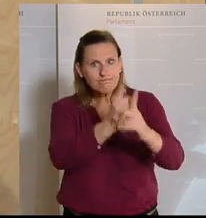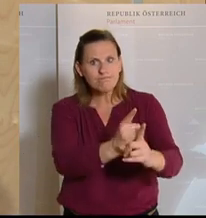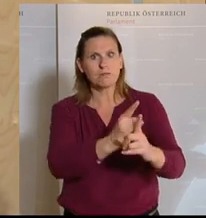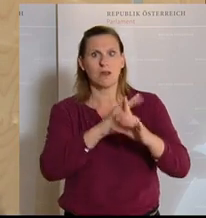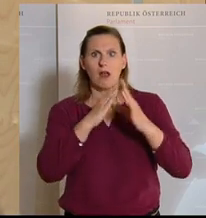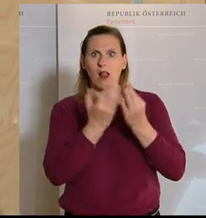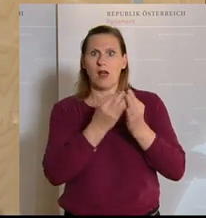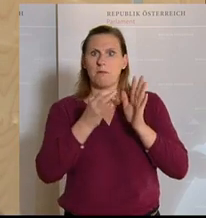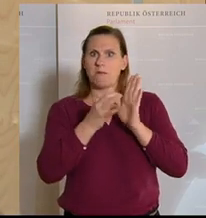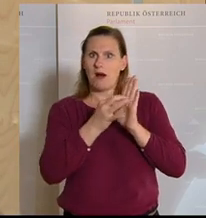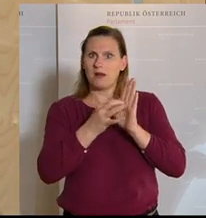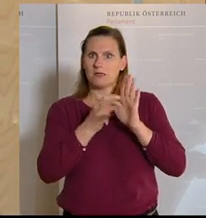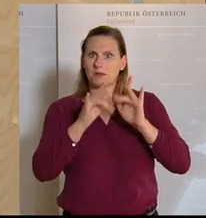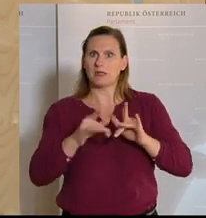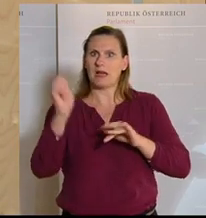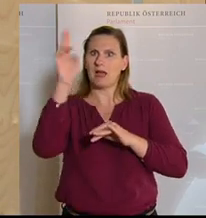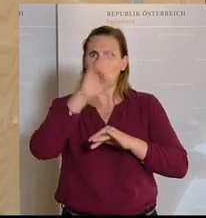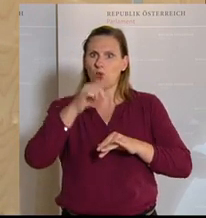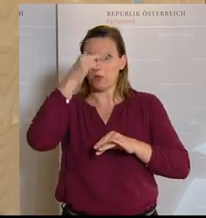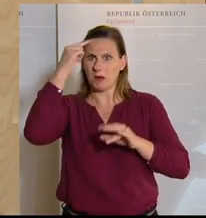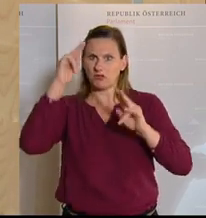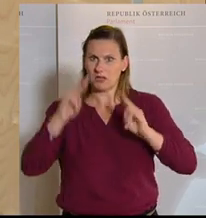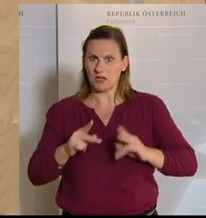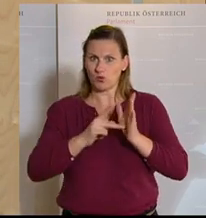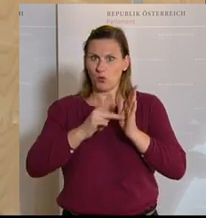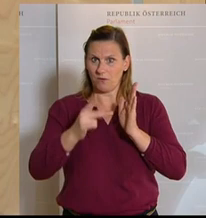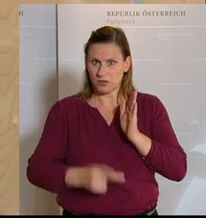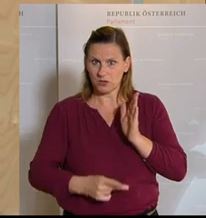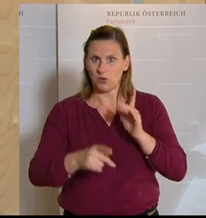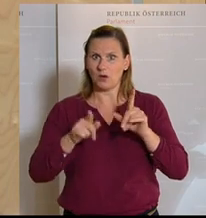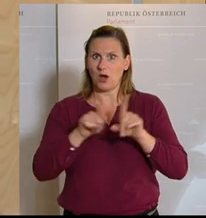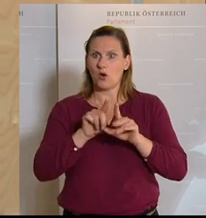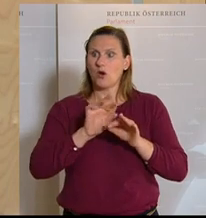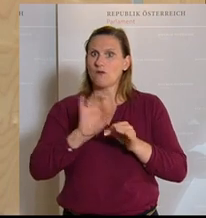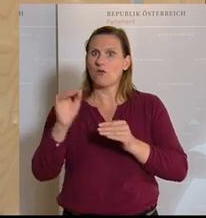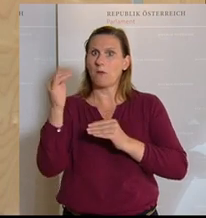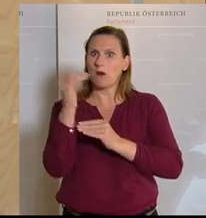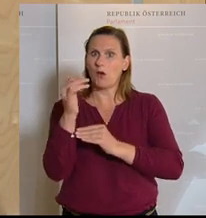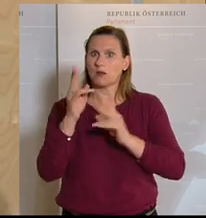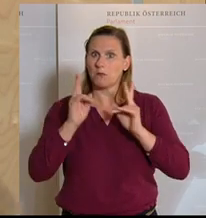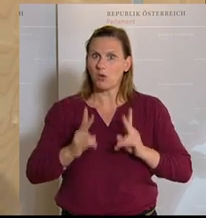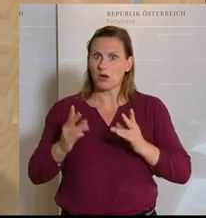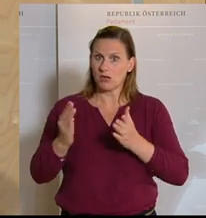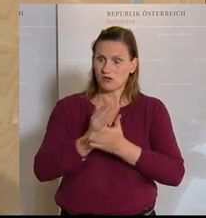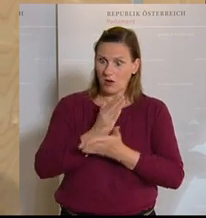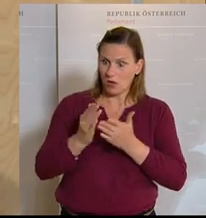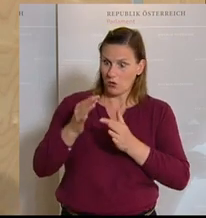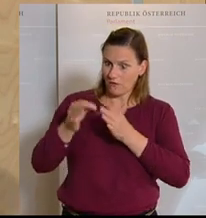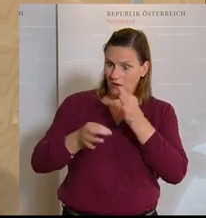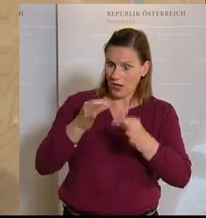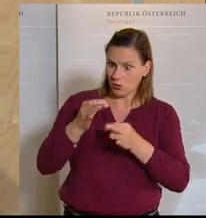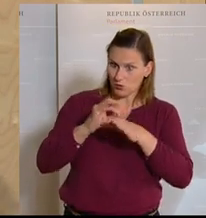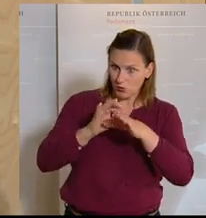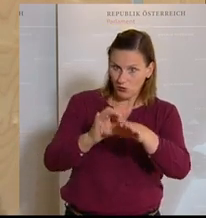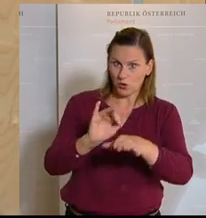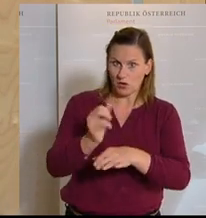Maßstäbe nach der Europäischen Menschenrechtskonvention hier für die Behörde möglich ist zu entscheiden, ob eine Verhandlung durchzuführen ist